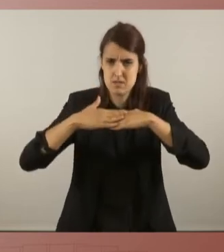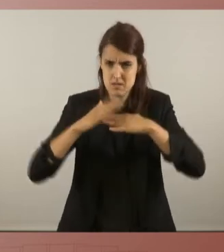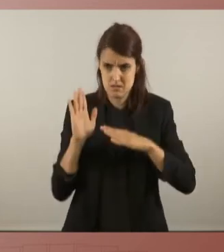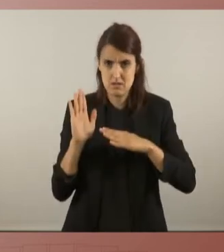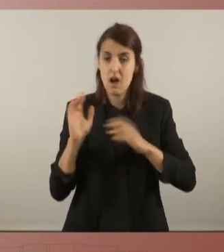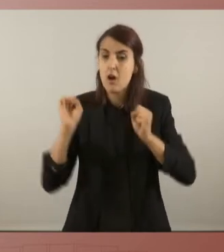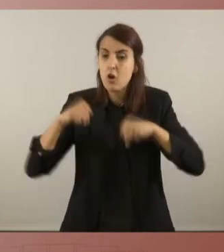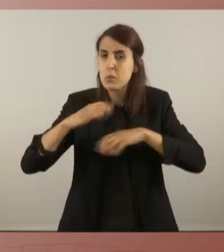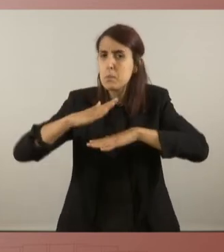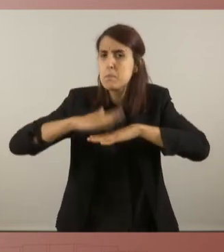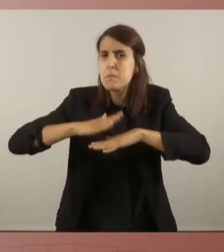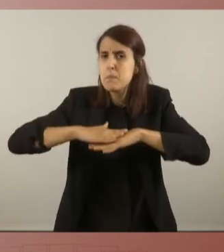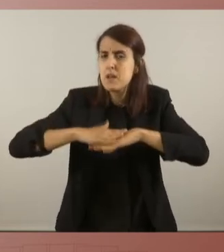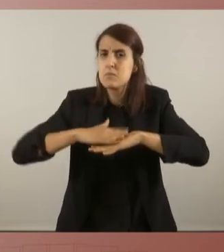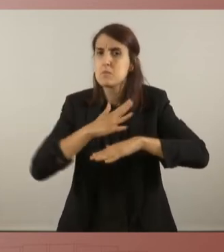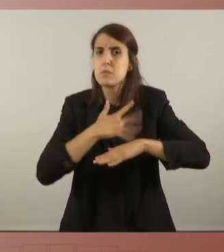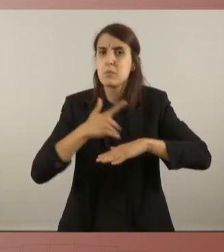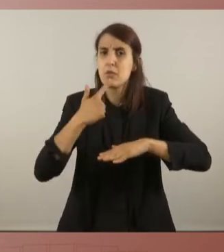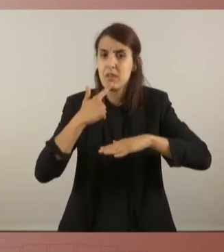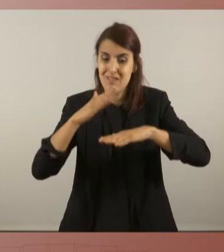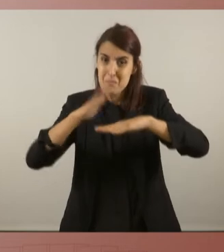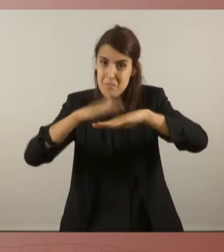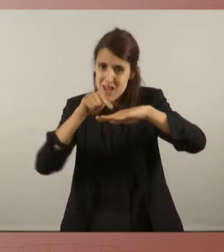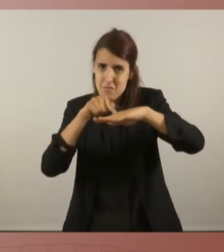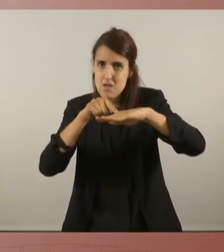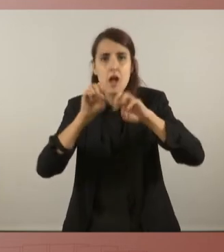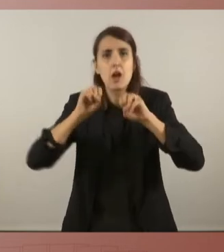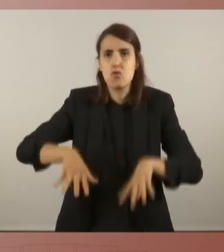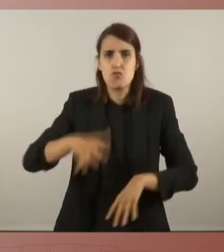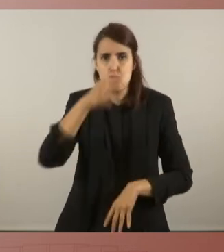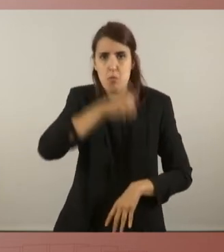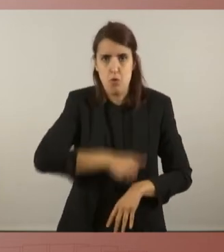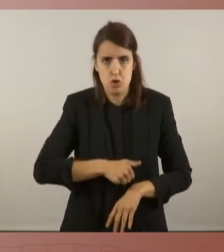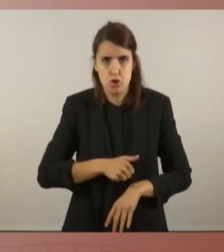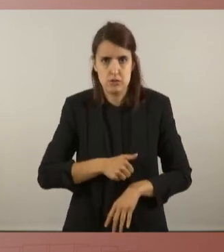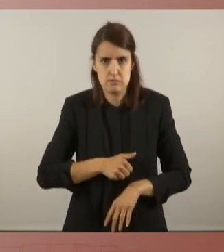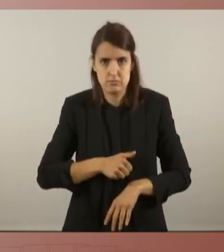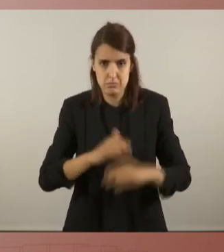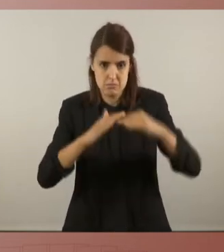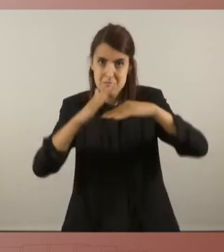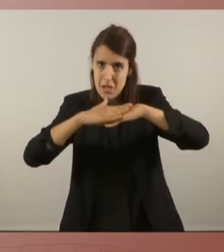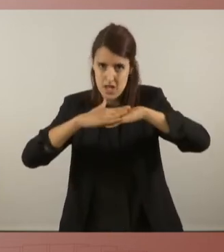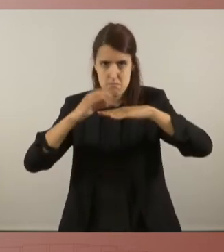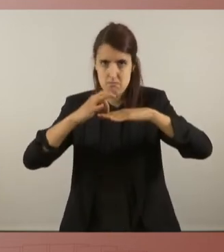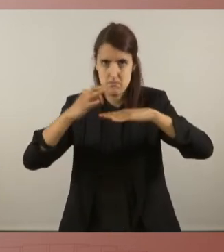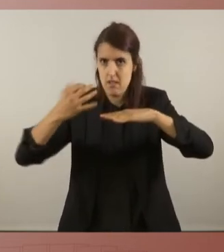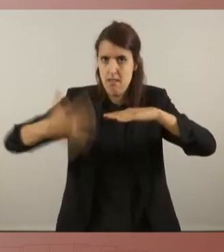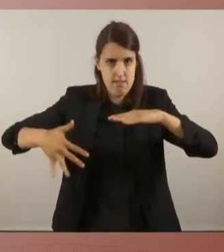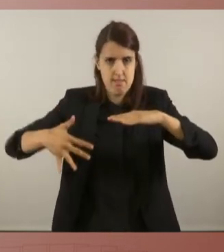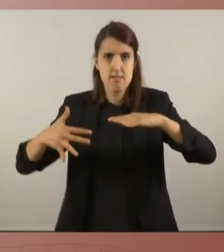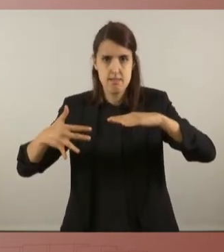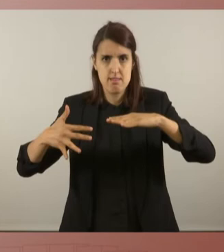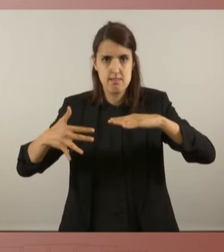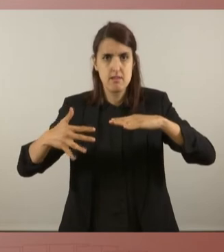mínims, és absolutament irrenunciable. Absolutament irrenunciable. I hem assolit també